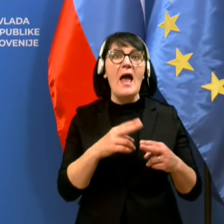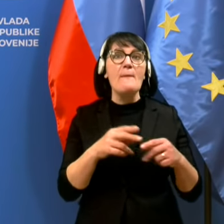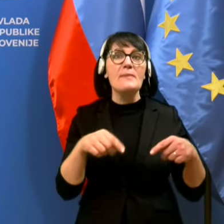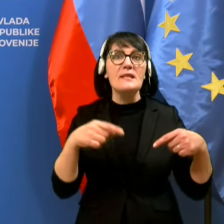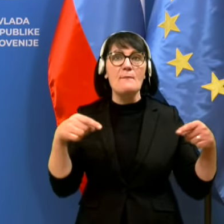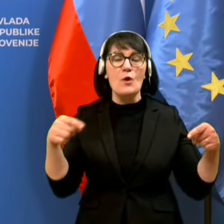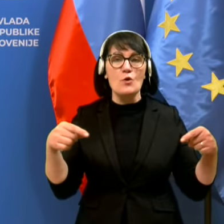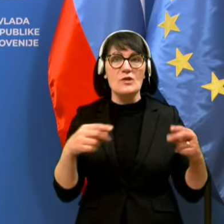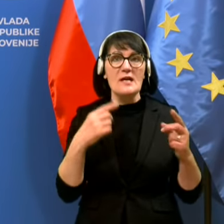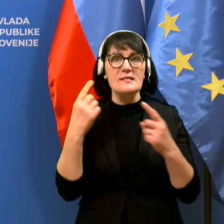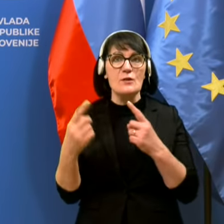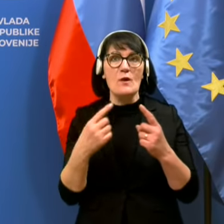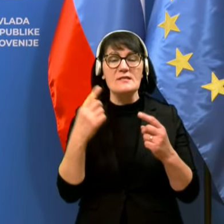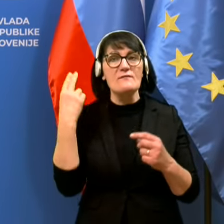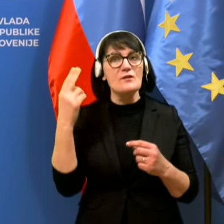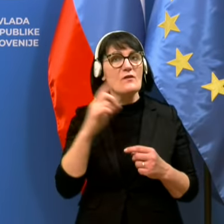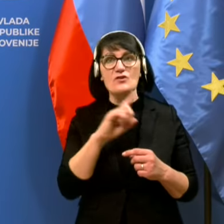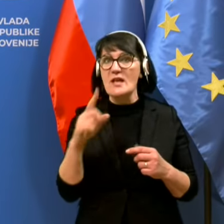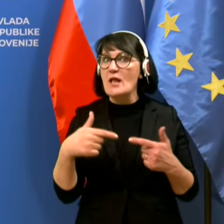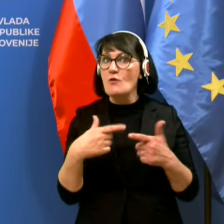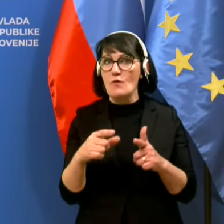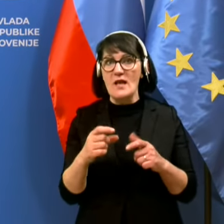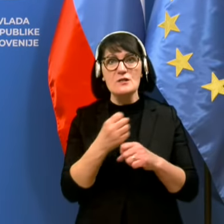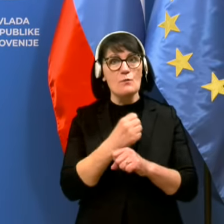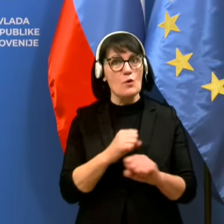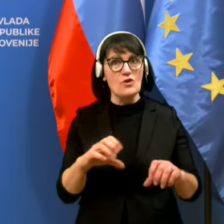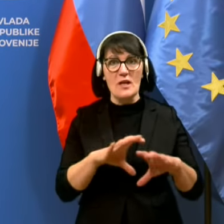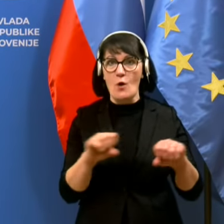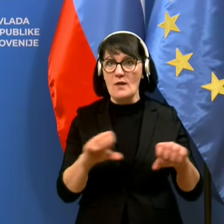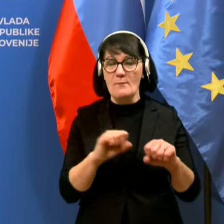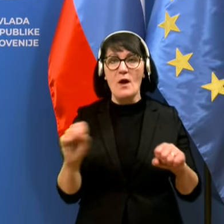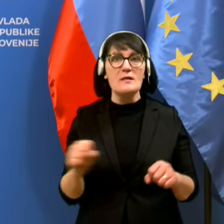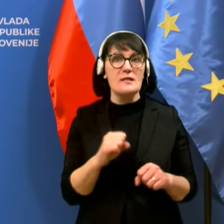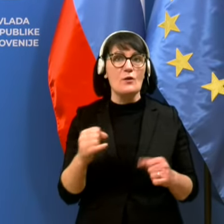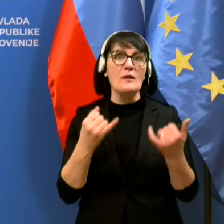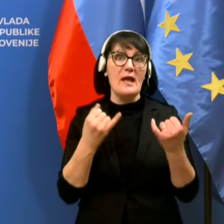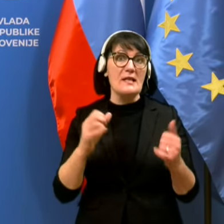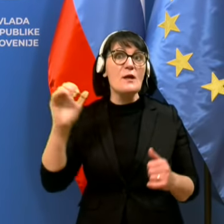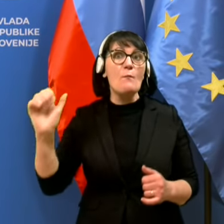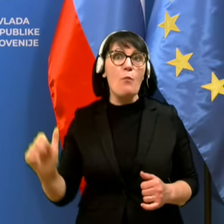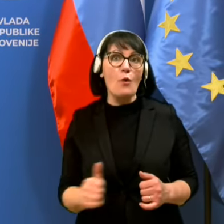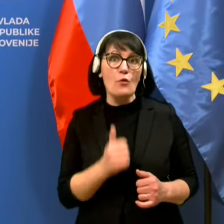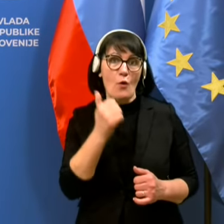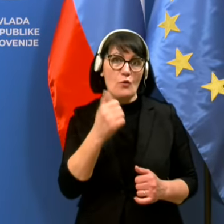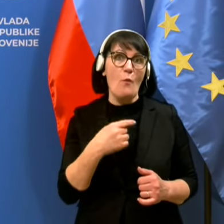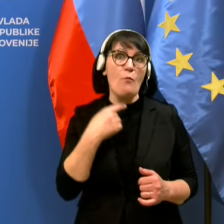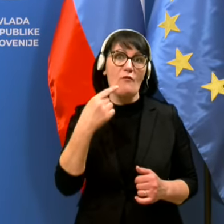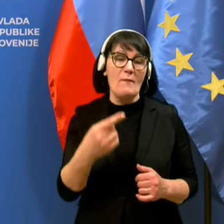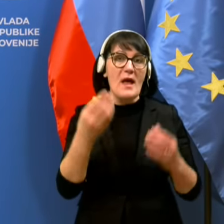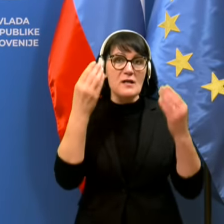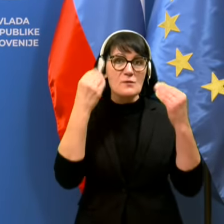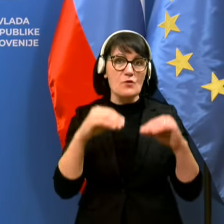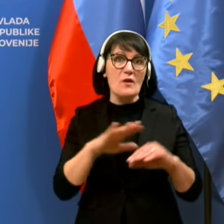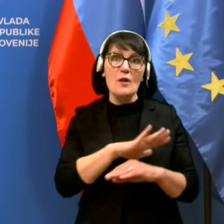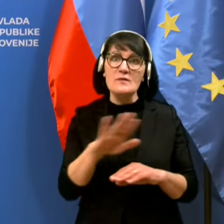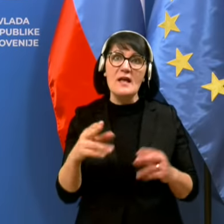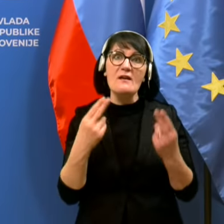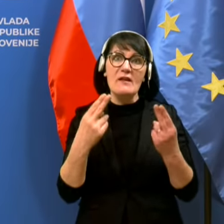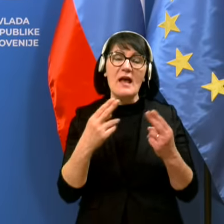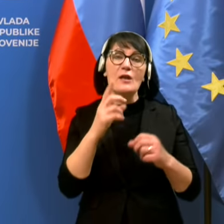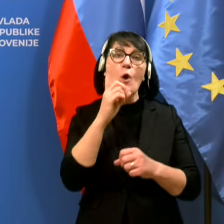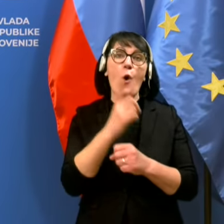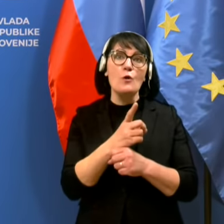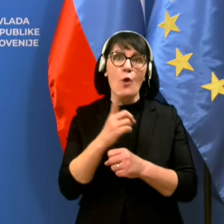situacija v Sloveniji žal še ne dovoljuje sproščanja ukrepov, zato danes ponovno apeleramo na spoštovanje vseh veljavnih